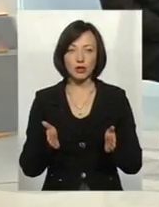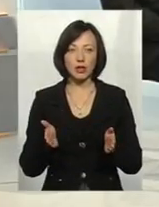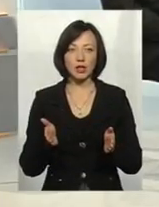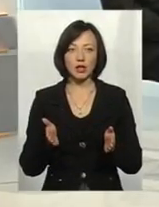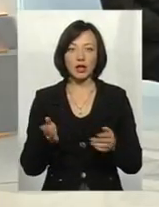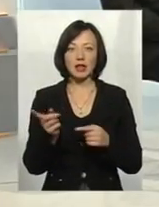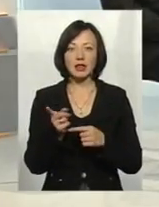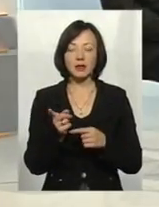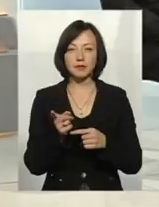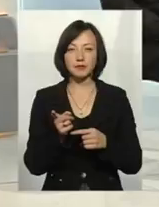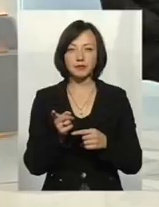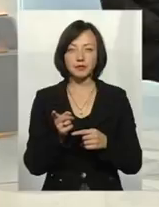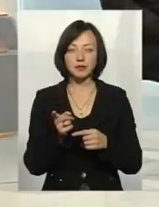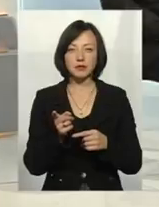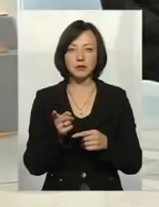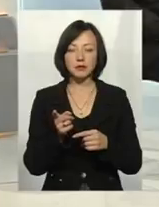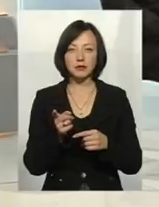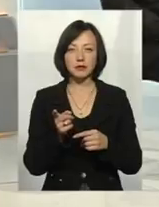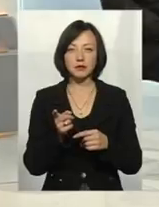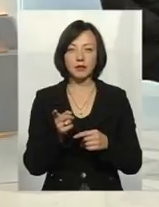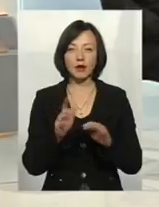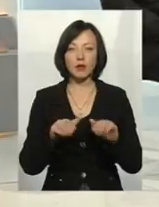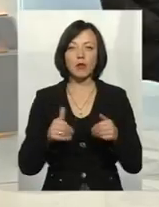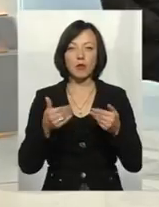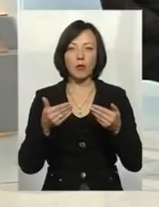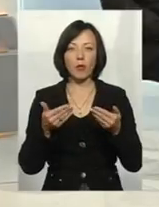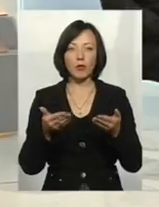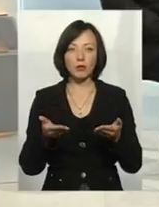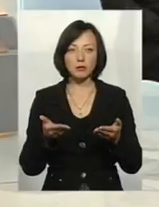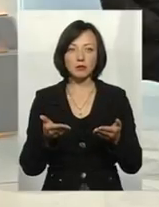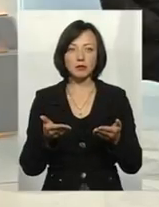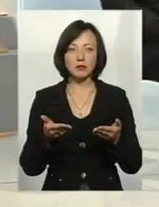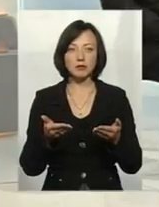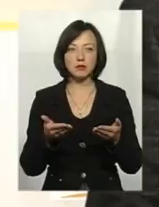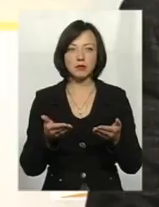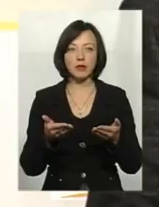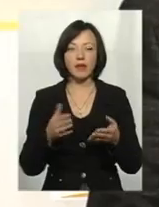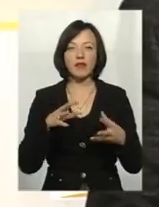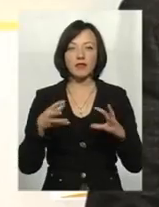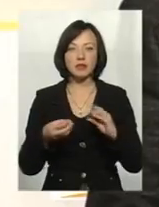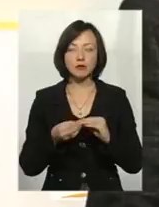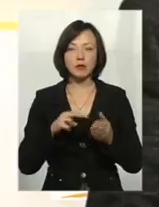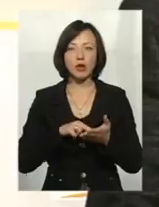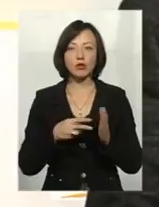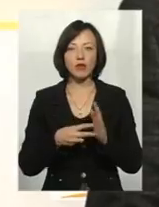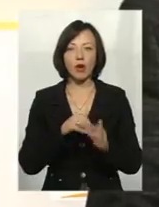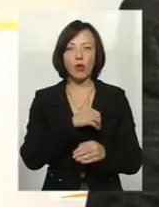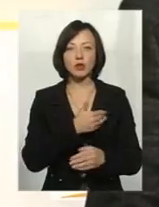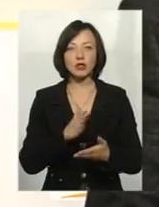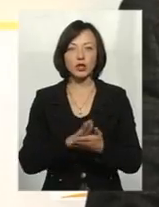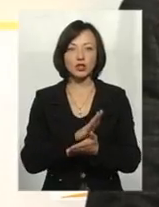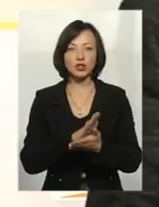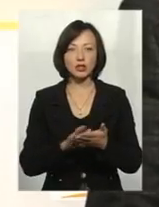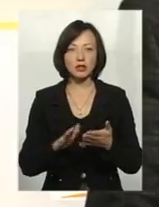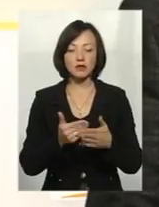Тернопіль проєктом розробляється. І порада, ми спілкуємося постійно, певні висновки. Ми планували і хотіли розчистити